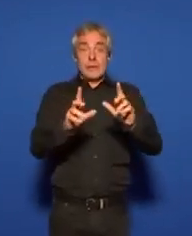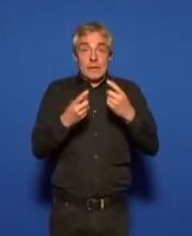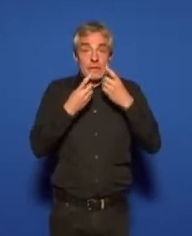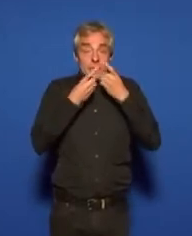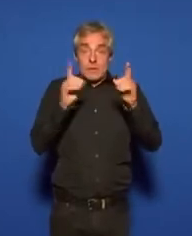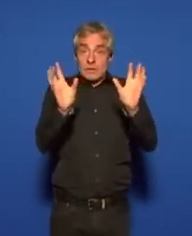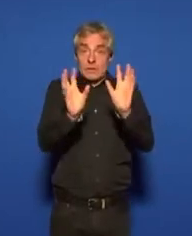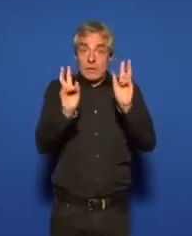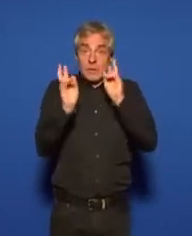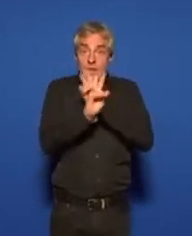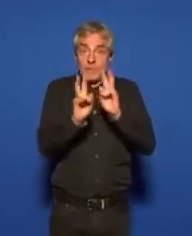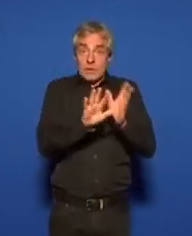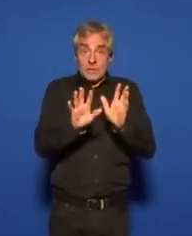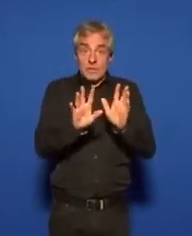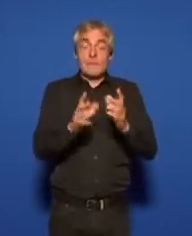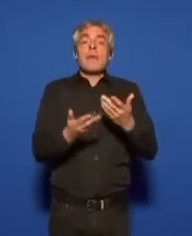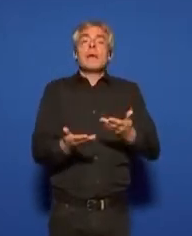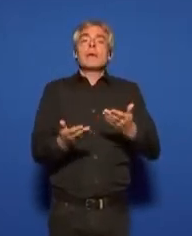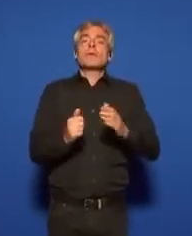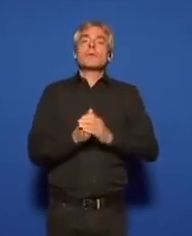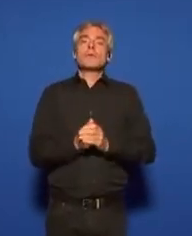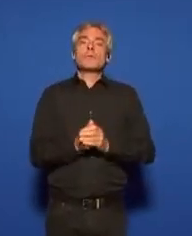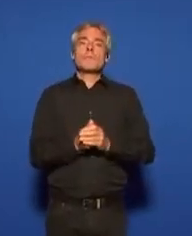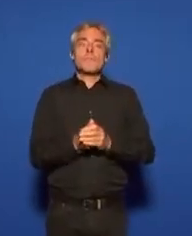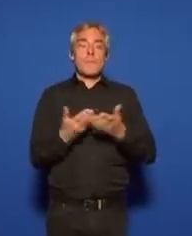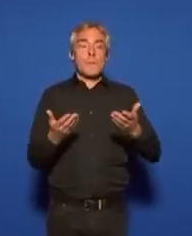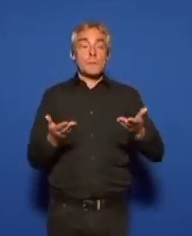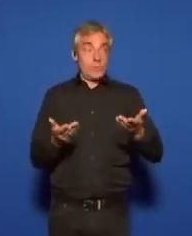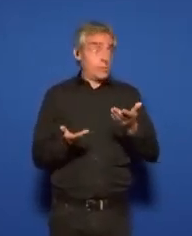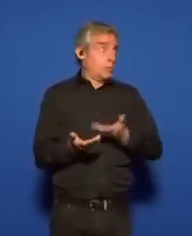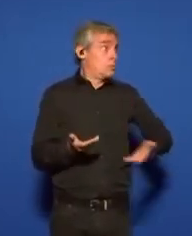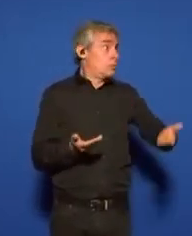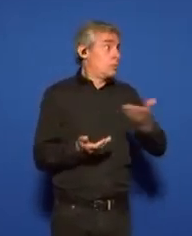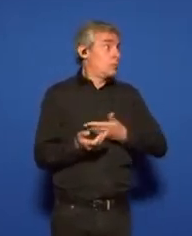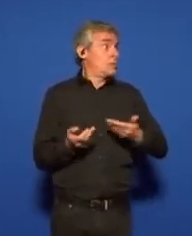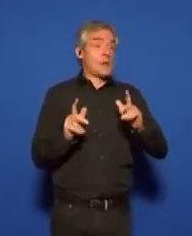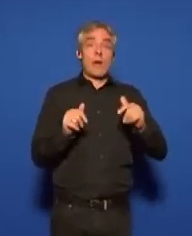le sujet par lequel nous sommes aujourd'hui